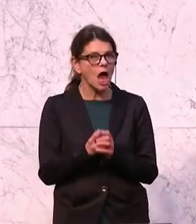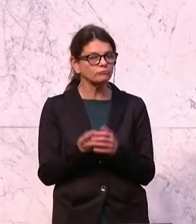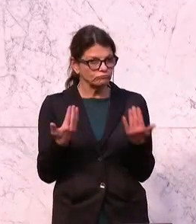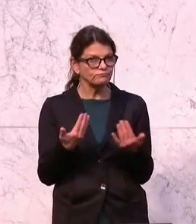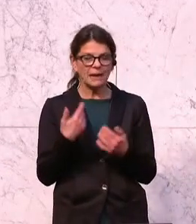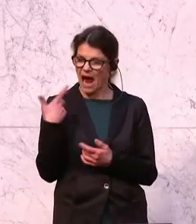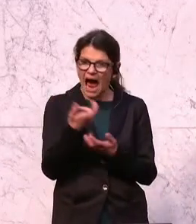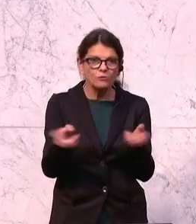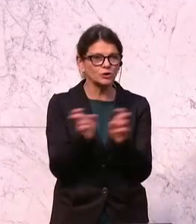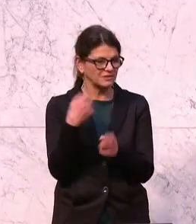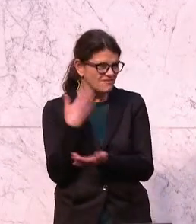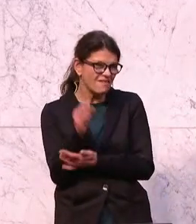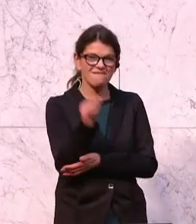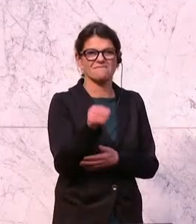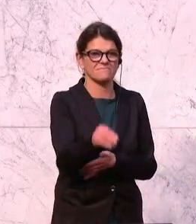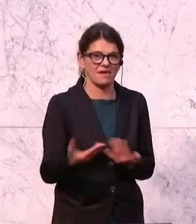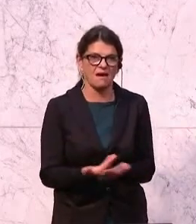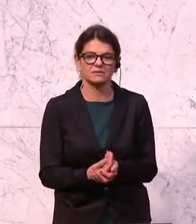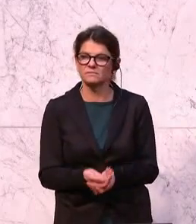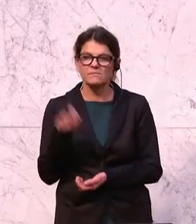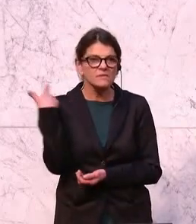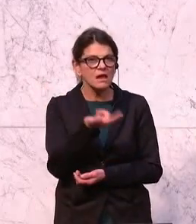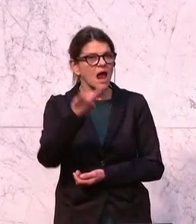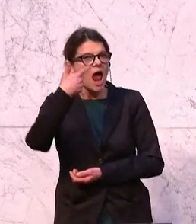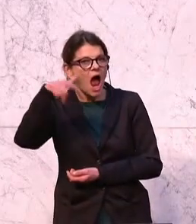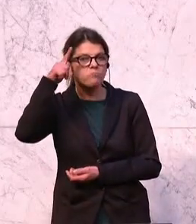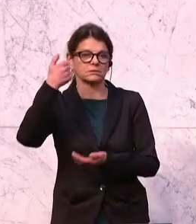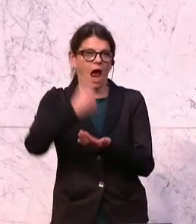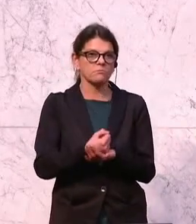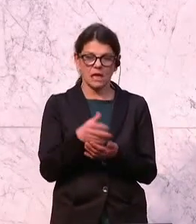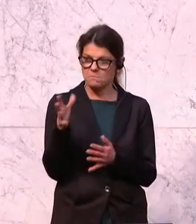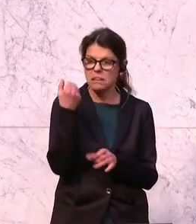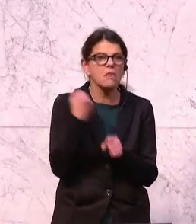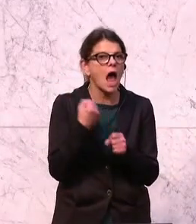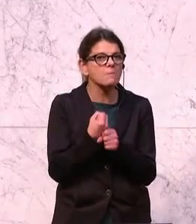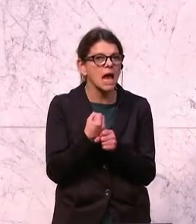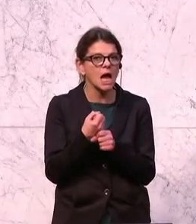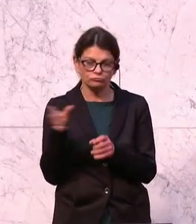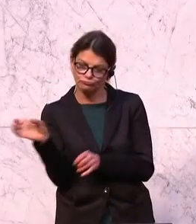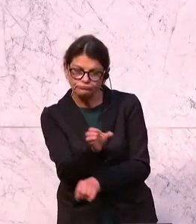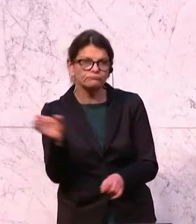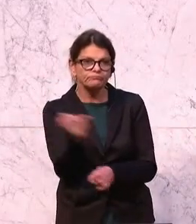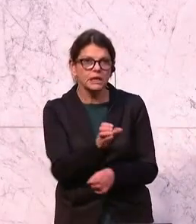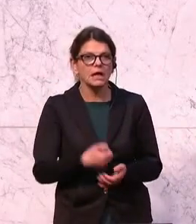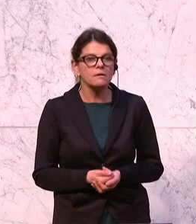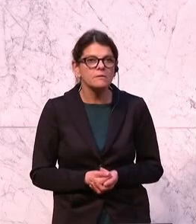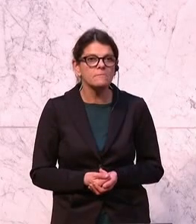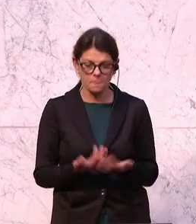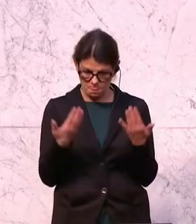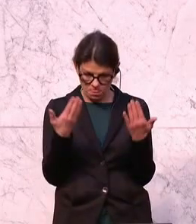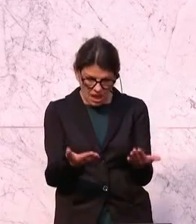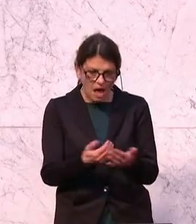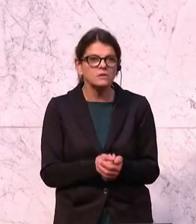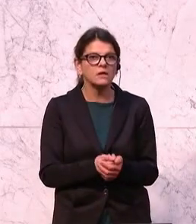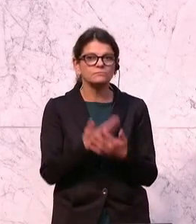ich Ihnen im Ausschuss schon vorgehalten habe, dass Sie hauptamtliche Mitarbeiter dort einsetzen und den